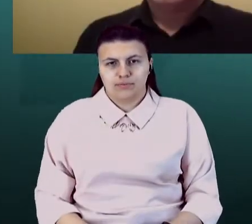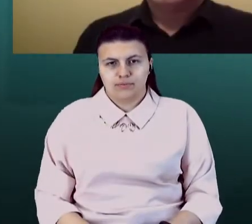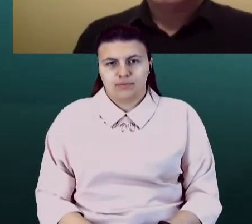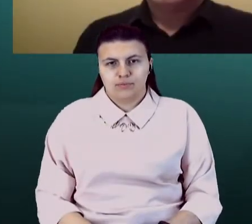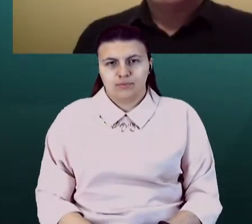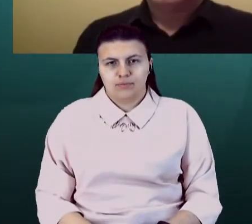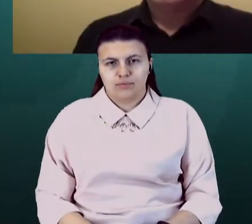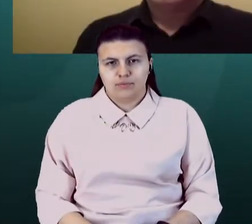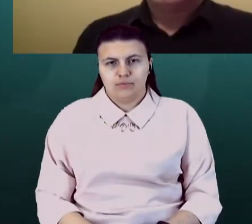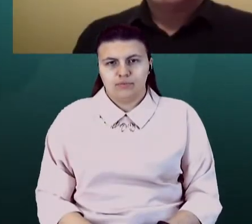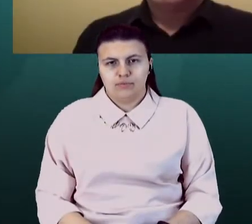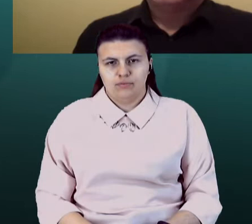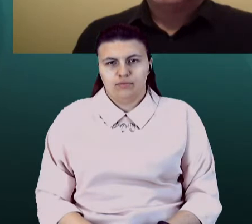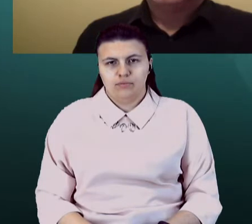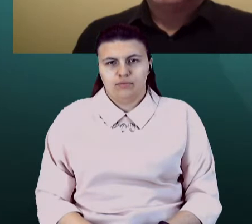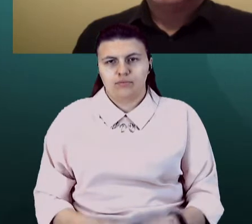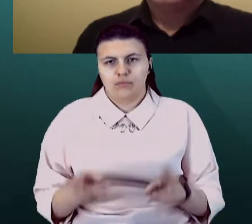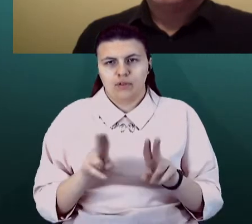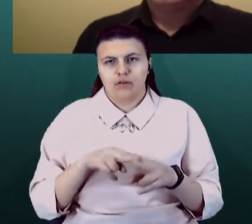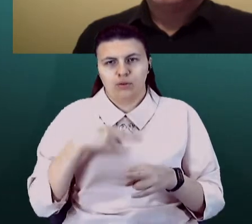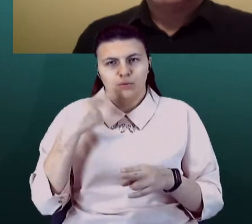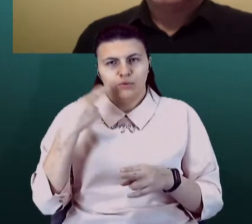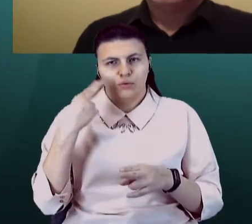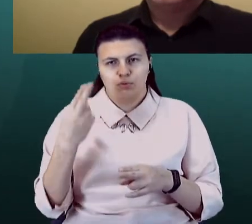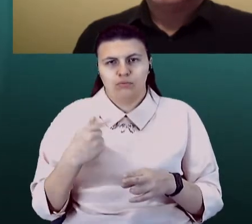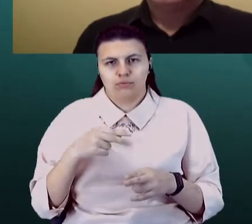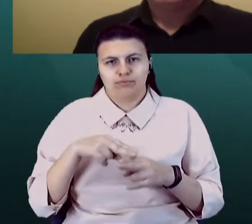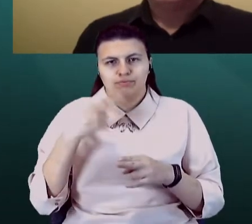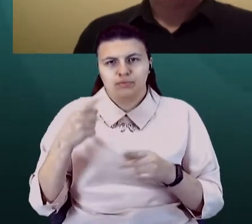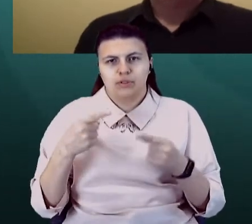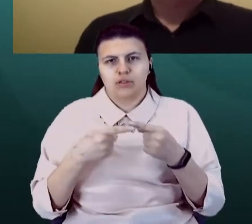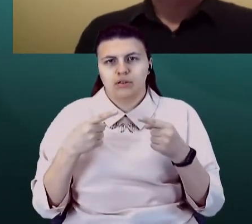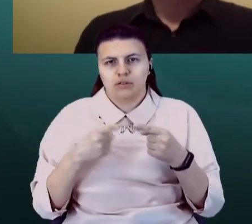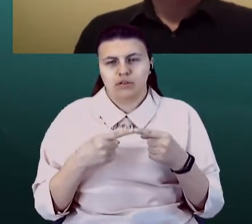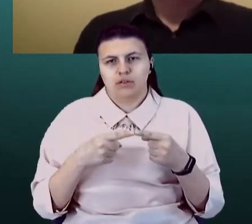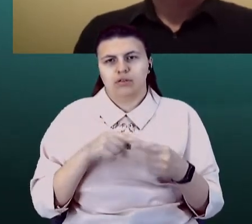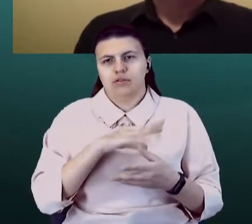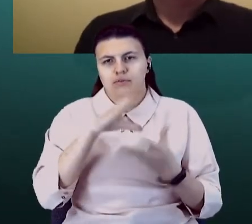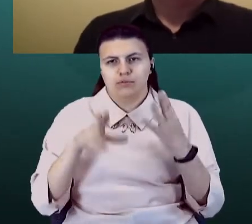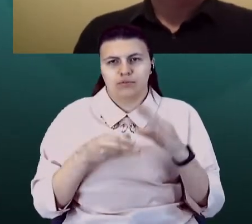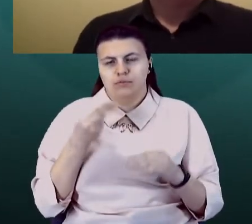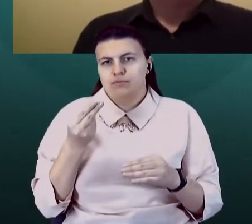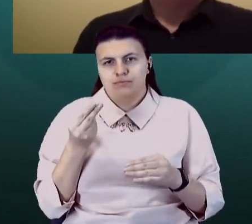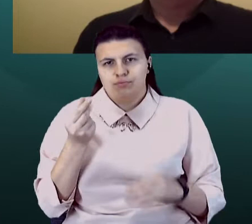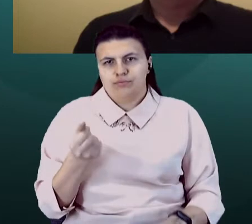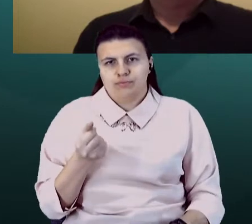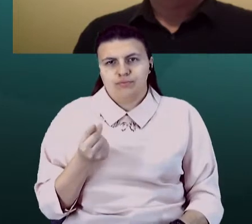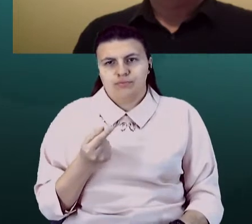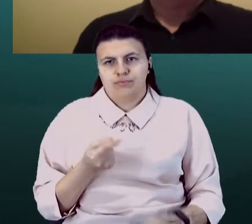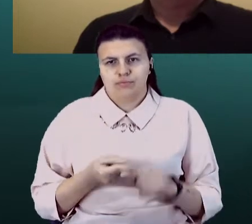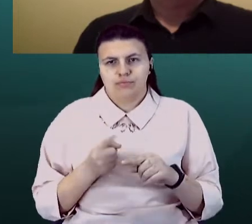остались ще більші долги, які ми доджуємо за аренду і зарплату, які ми платили, тому що обіцяли на 2-ми дінці, а потім на місяць,